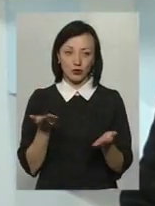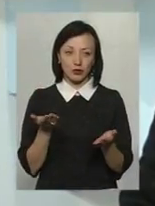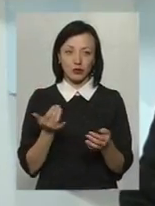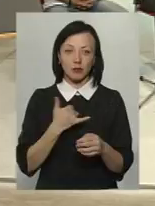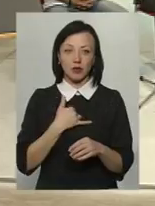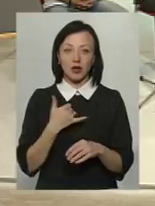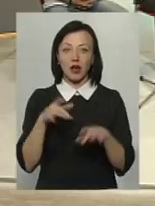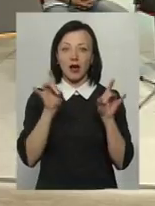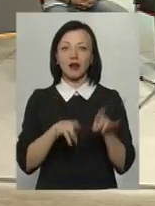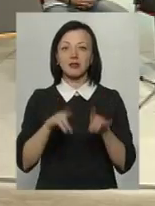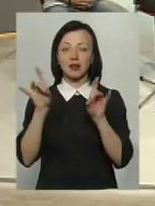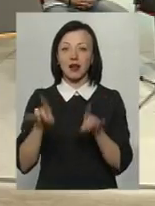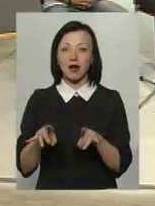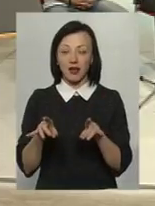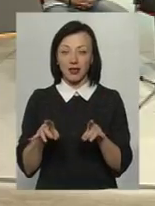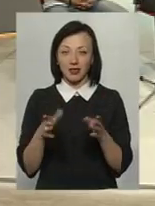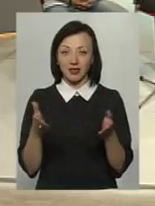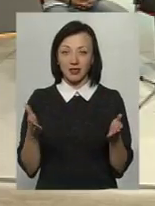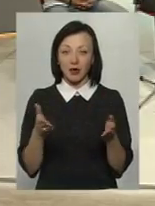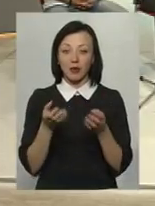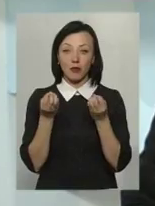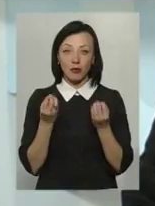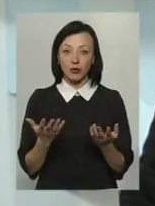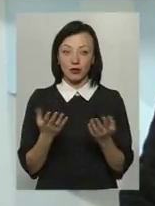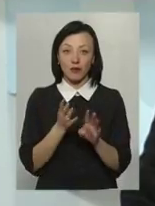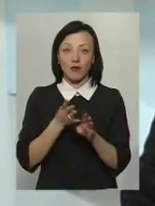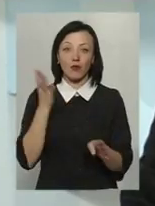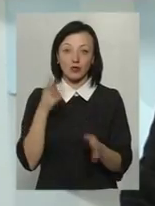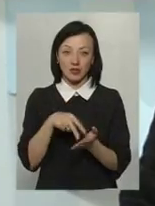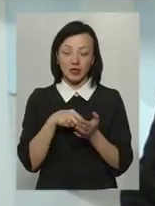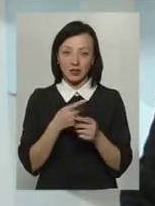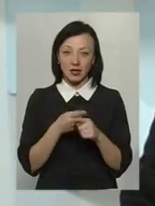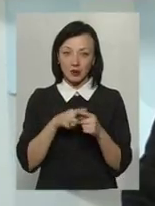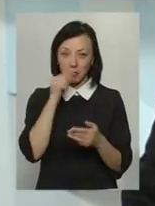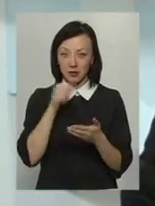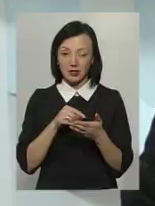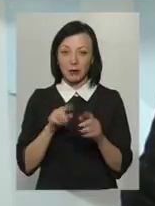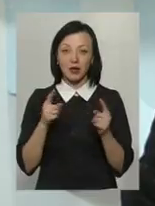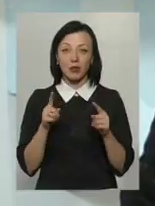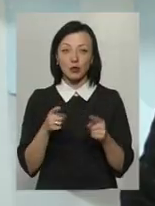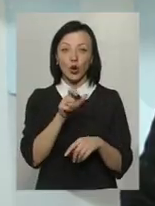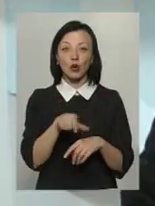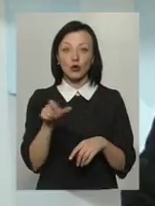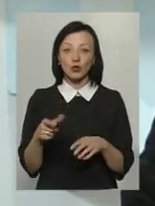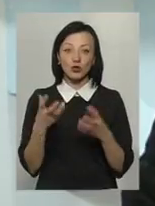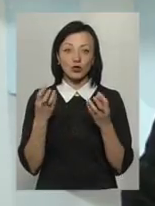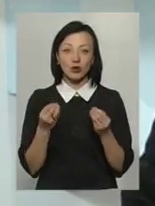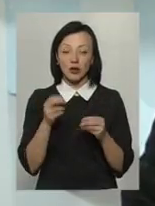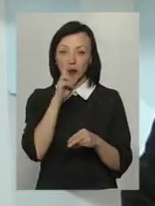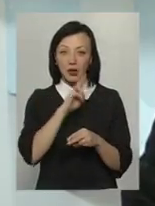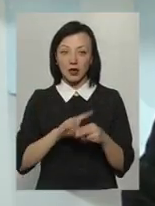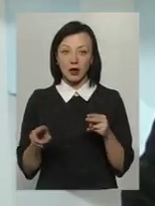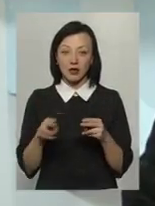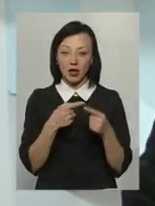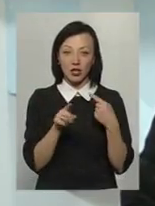Варшави ресторани… побудовано на довірі. вони просто в очередь ставляться за цією птицей, тому що люди ще не зовсім потеряли